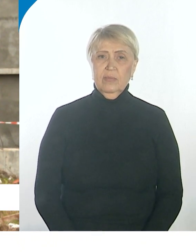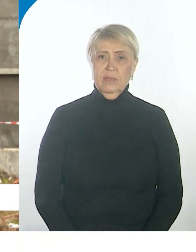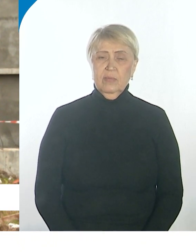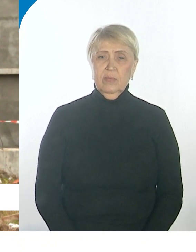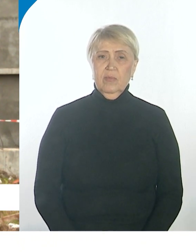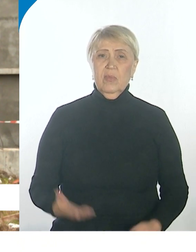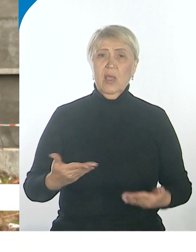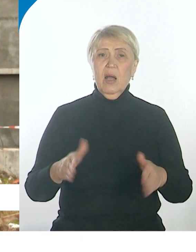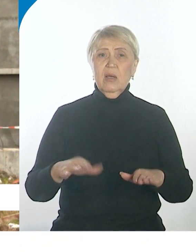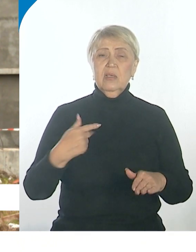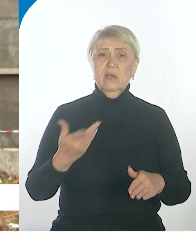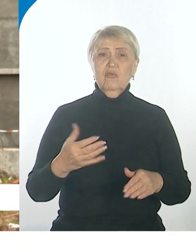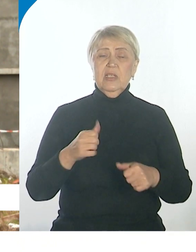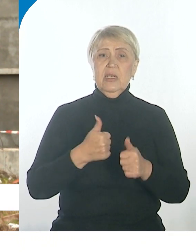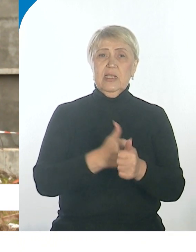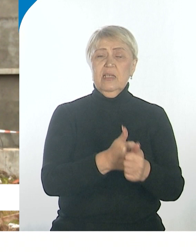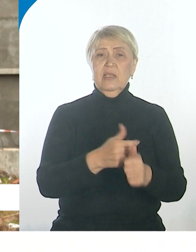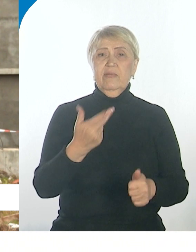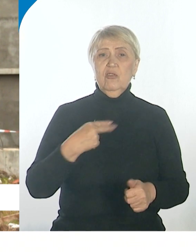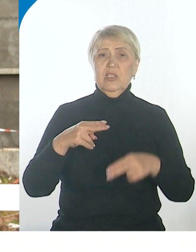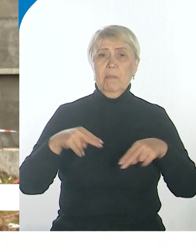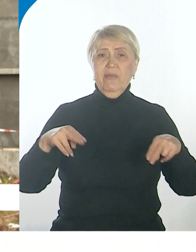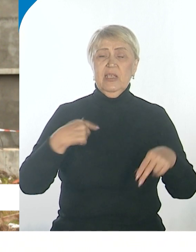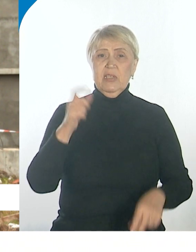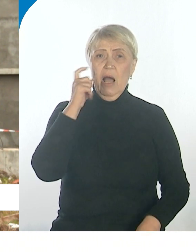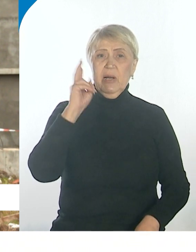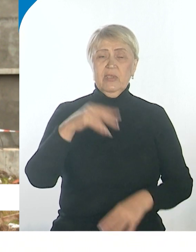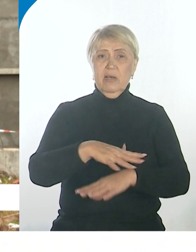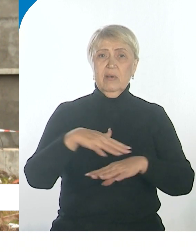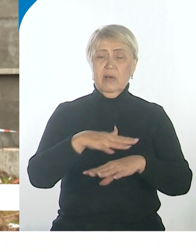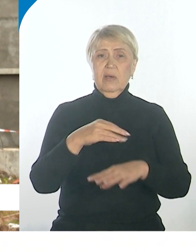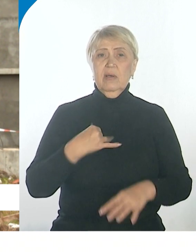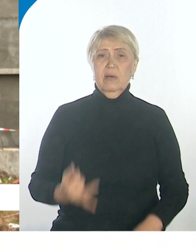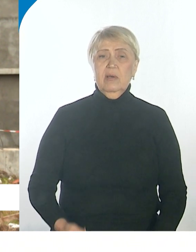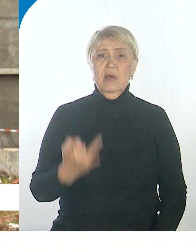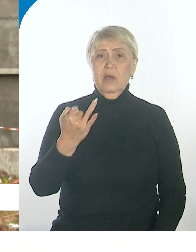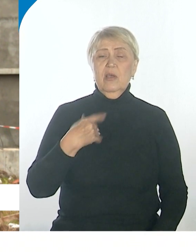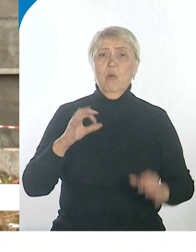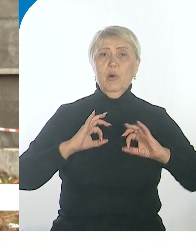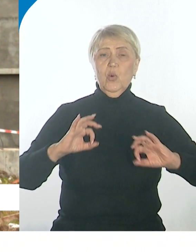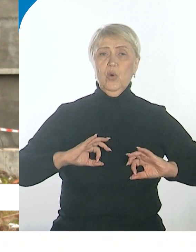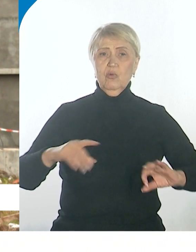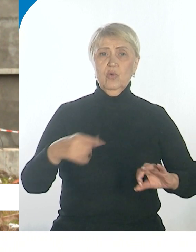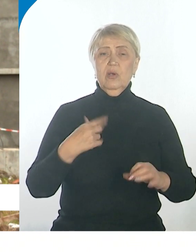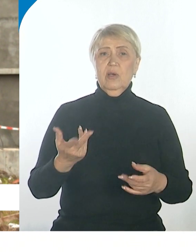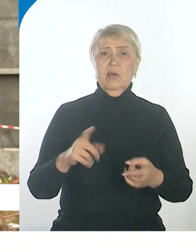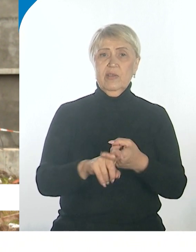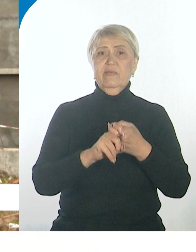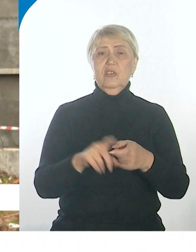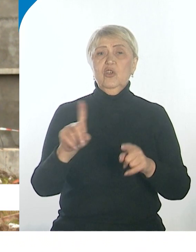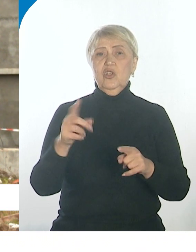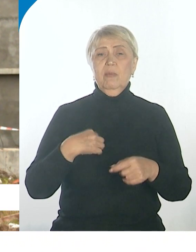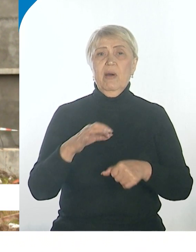Оказалось содействие правительства Хабаровского края, стройнадзор и прокуратура. В общем-то, в связи с чем мы вышли